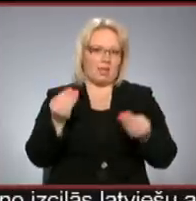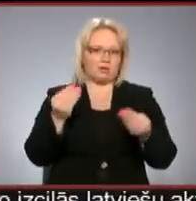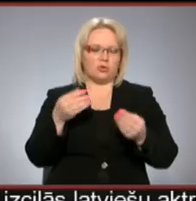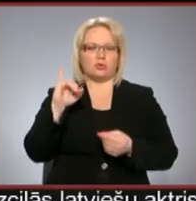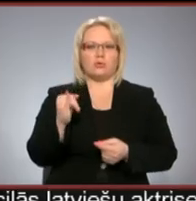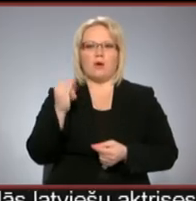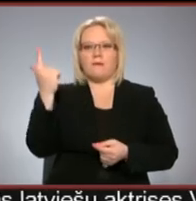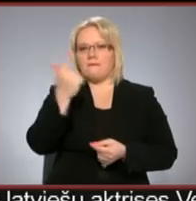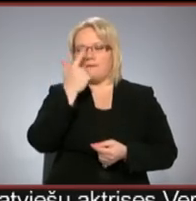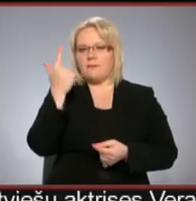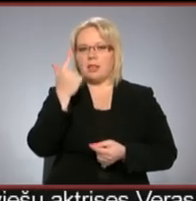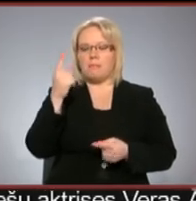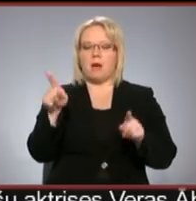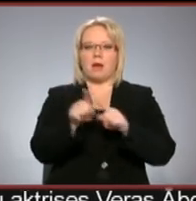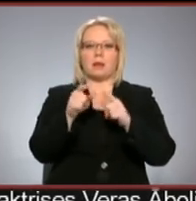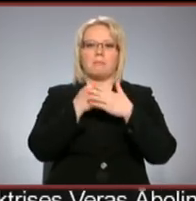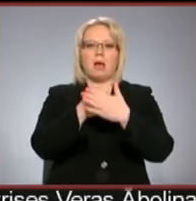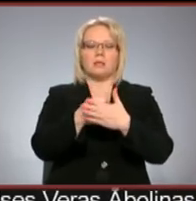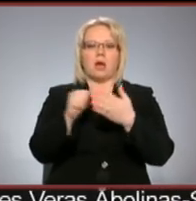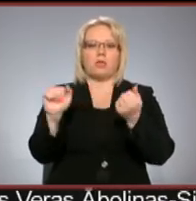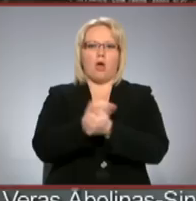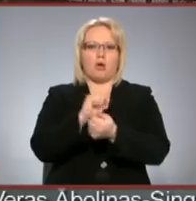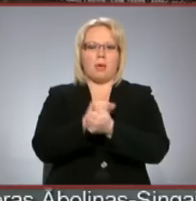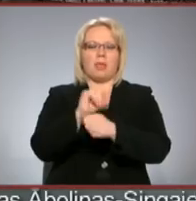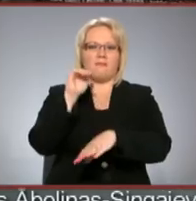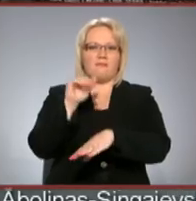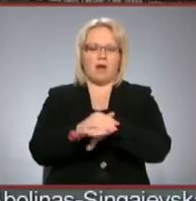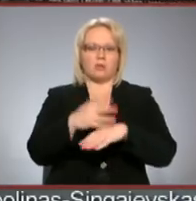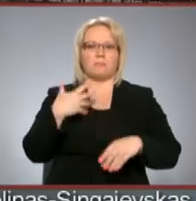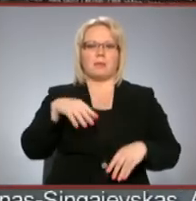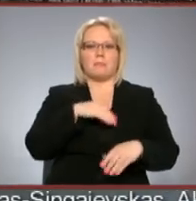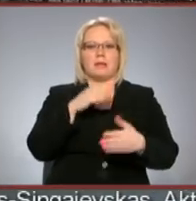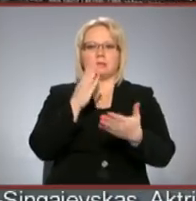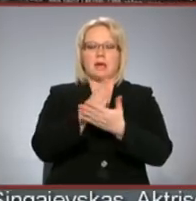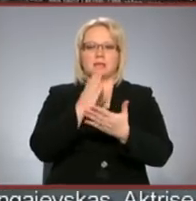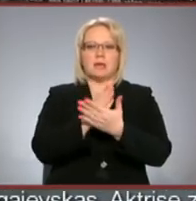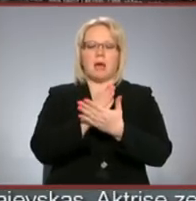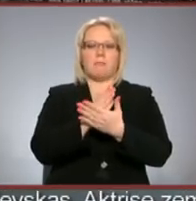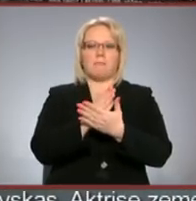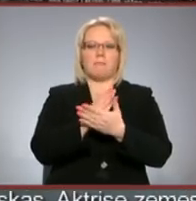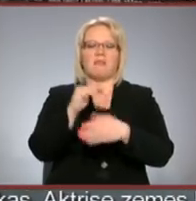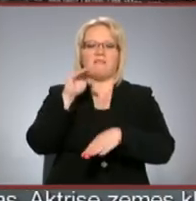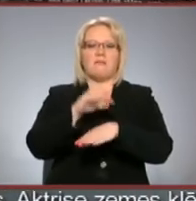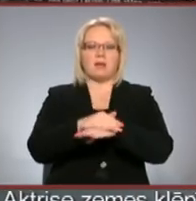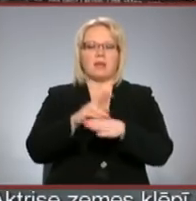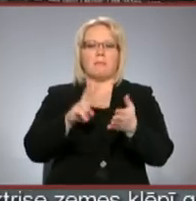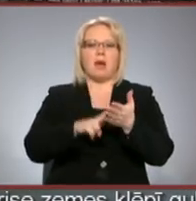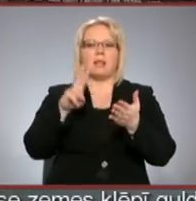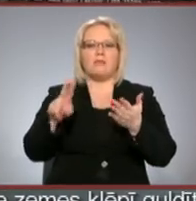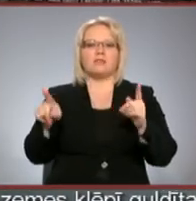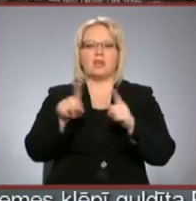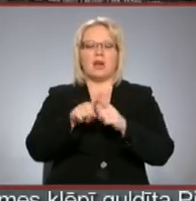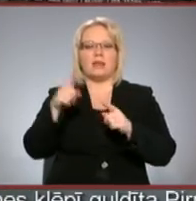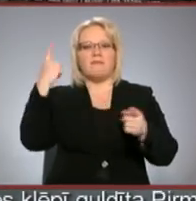filmi arī balstās, protams, dokumentālos faktos. Mēs esam uz šiem faktiem un lietām atļāvušies arī